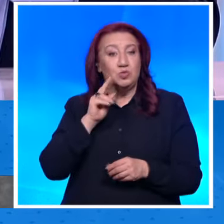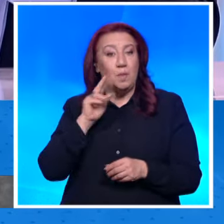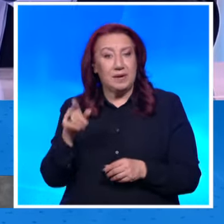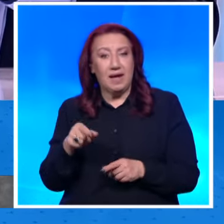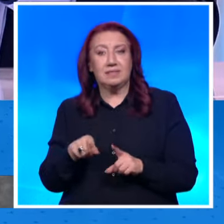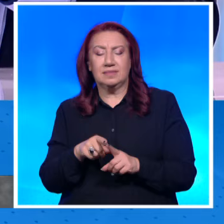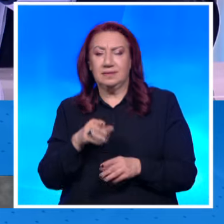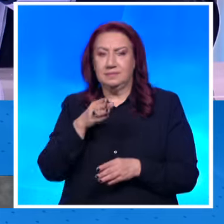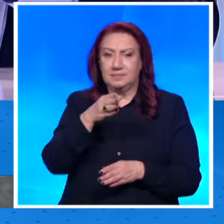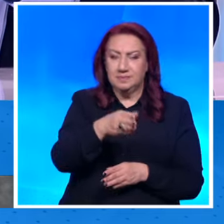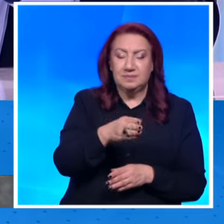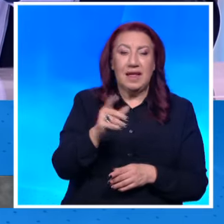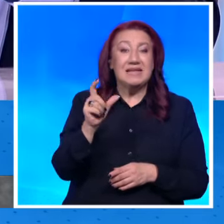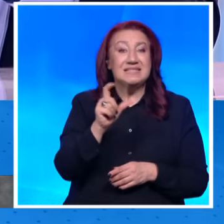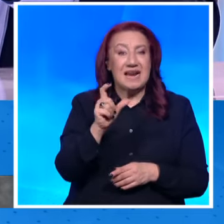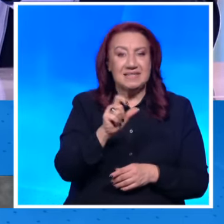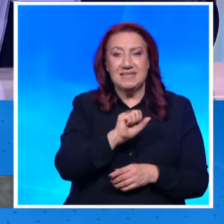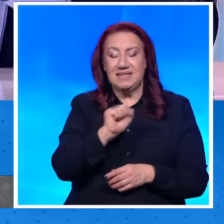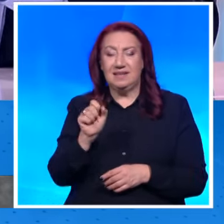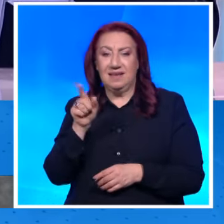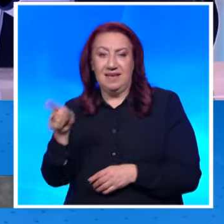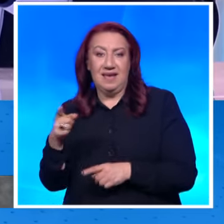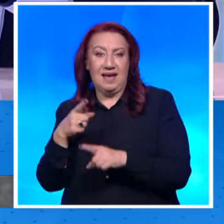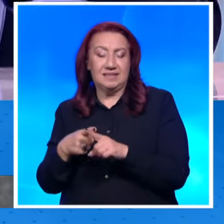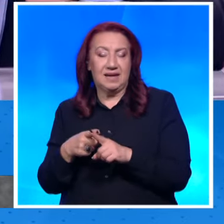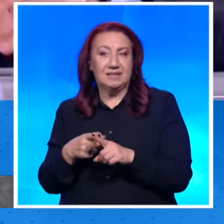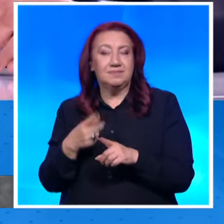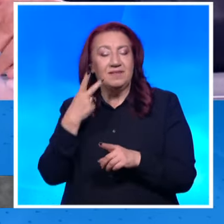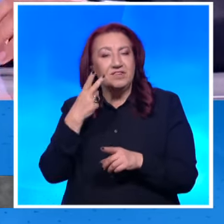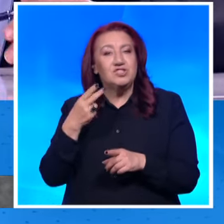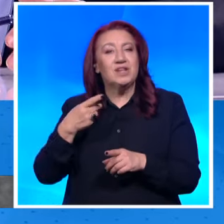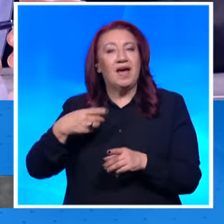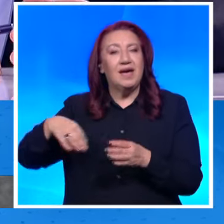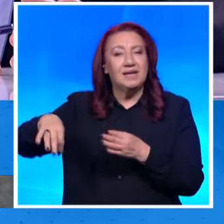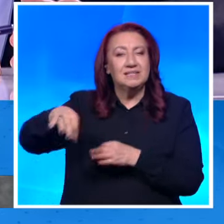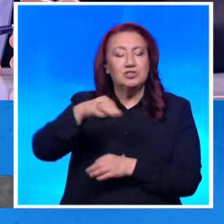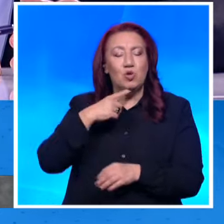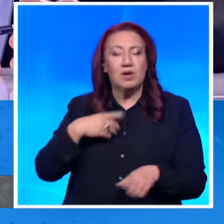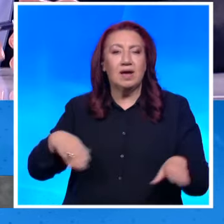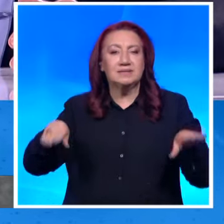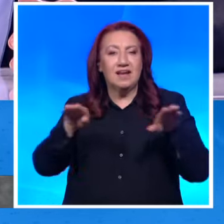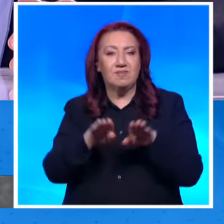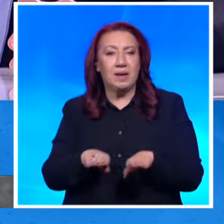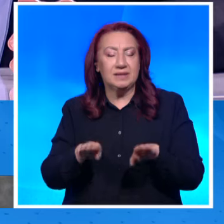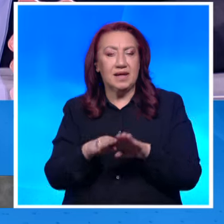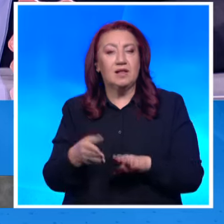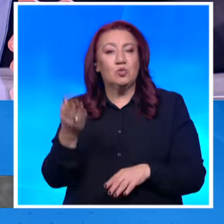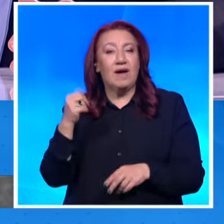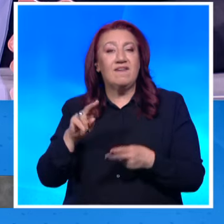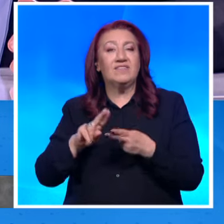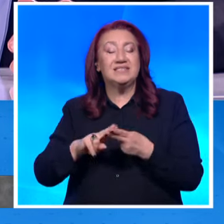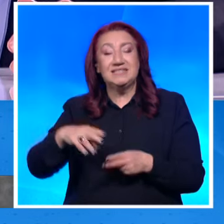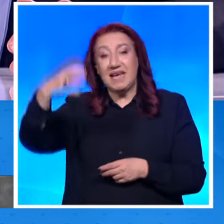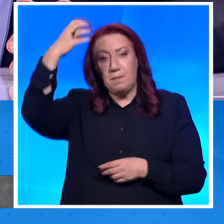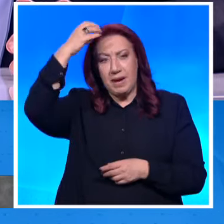Сарацините и после при Хазарите, вероятно императорът нямаше. Вижте колко неща се впадат в историята. Византийски император нямаше да им възложи тази мисия. От друга страна, ако не беше